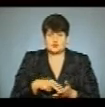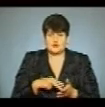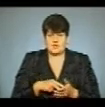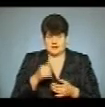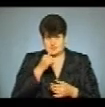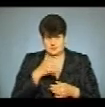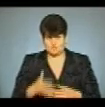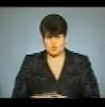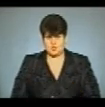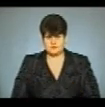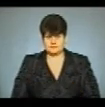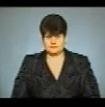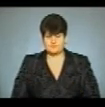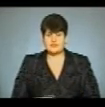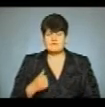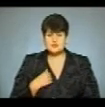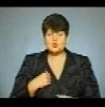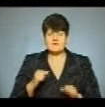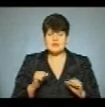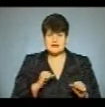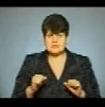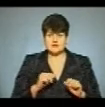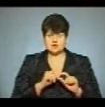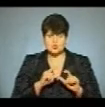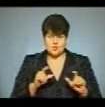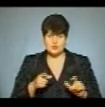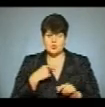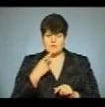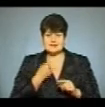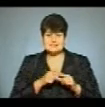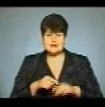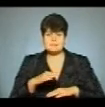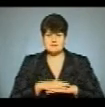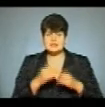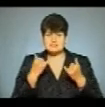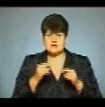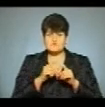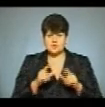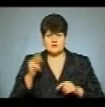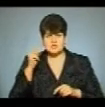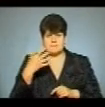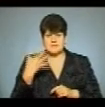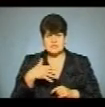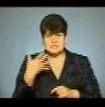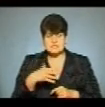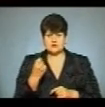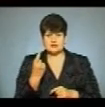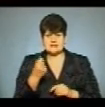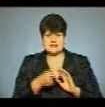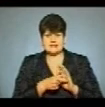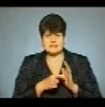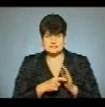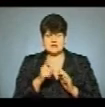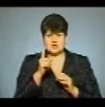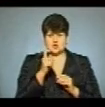би точно не зробив. Військовий керівник школи, учитель захисту вітчизни, каже, цей предмет зараз у школі вивчають 50 11-класників та